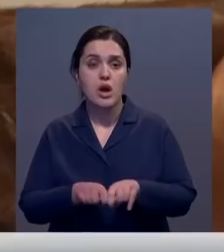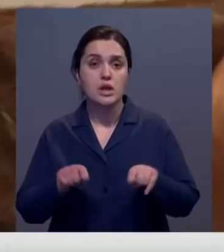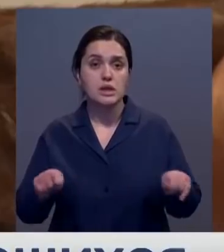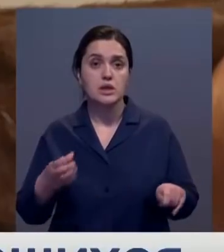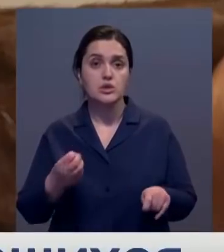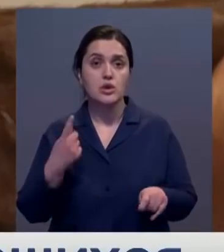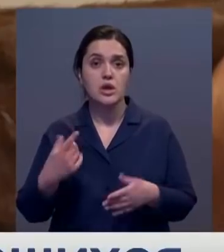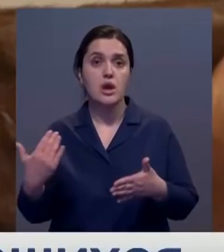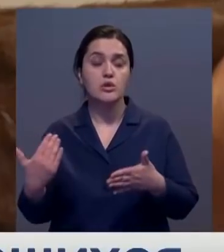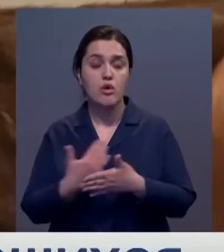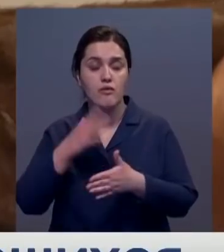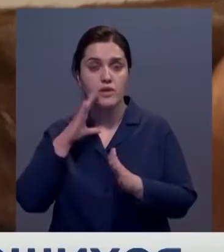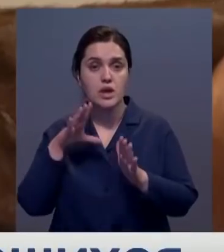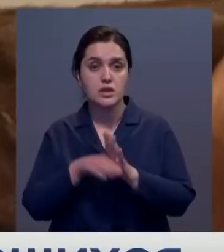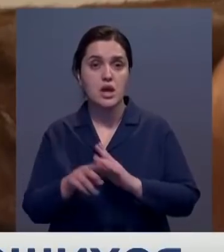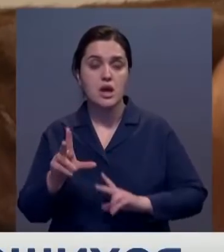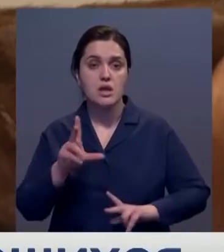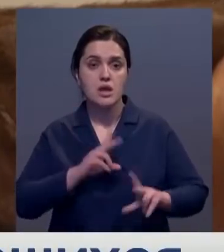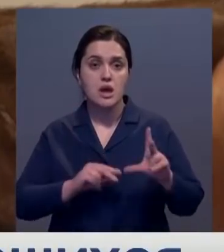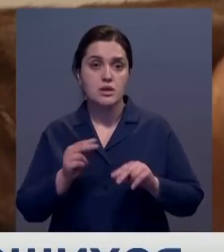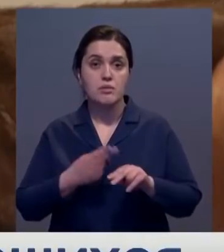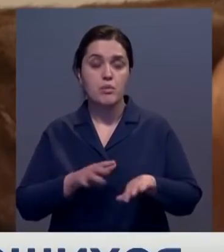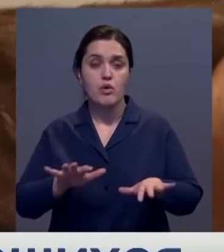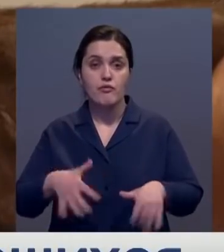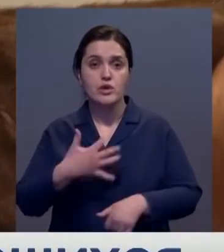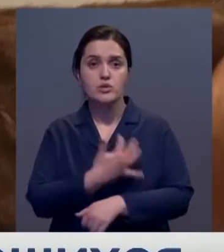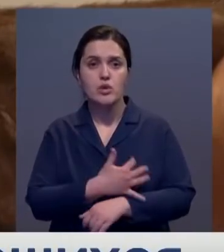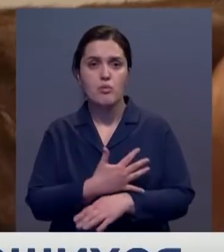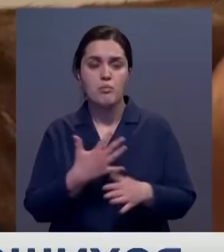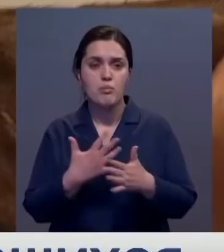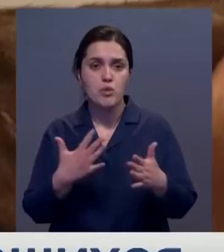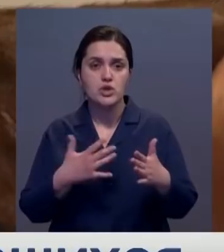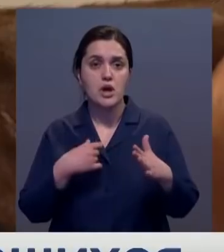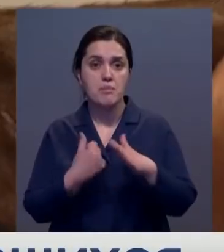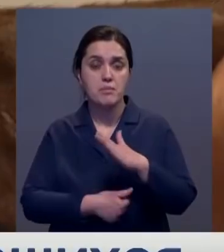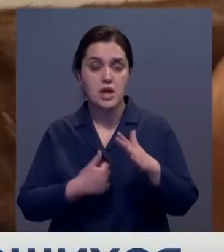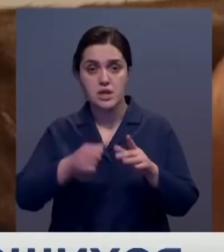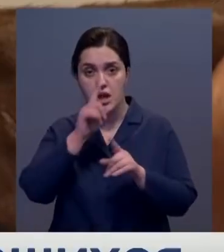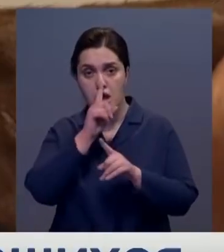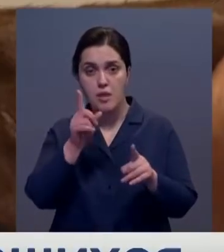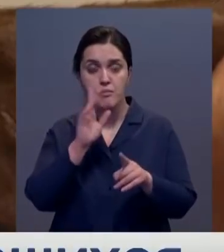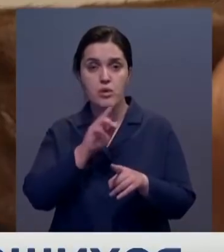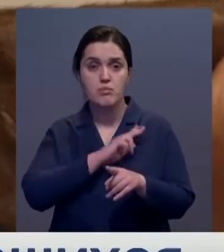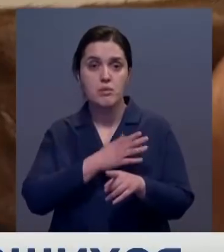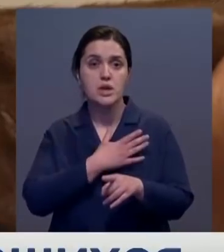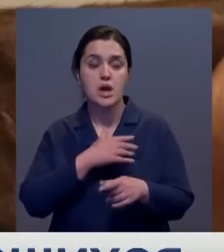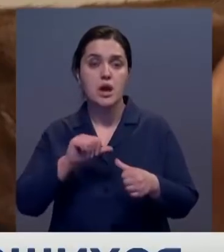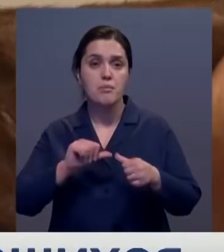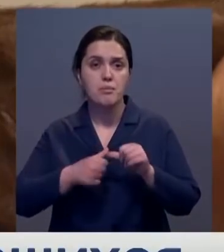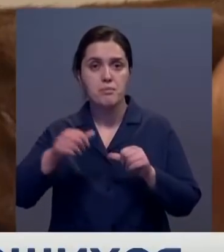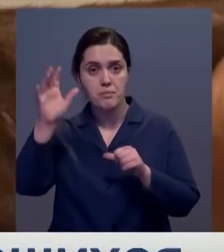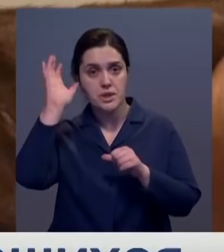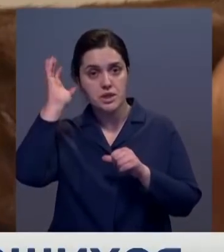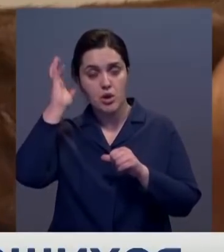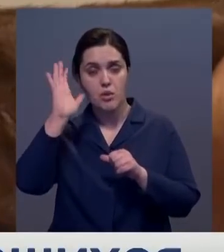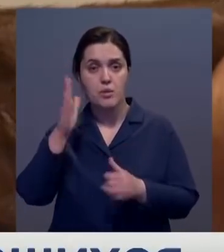новая ночлежка. Так мы надеемся увезти с улиц как можно больше бродяг. Особенностью этого года станет работа с нашими постояльцами психологов.